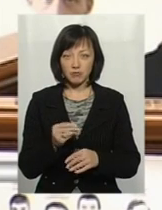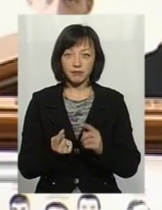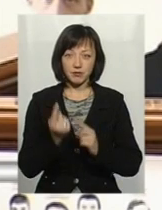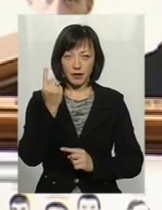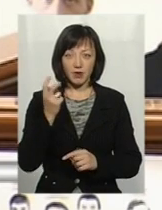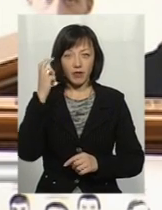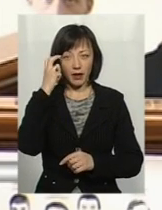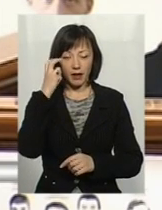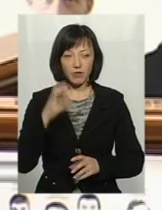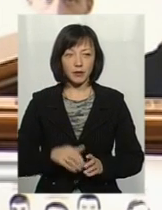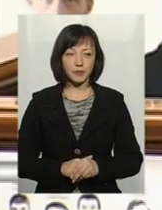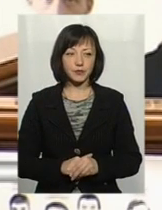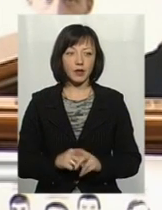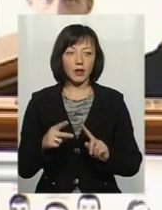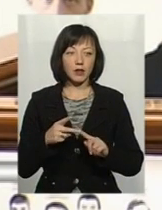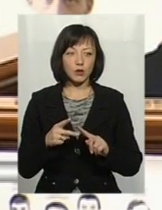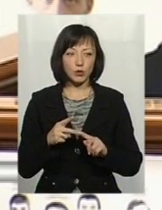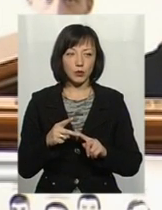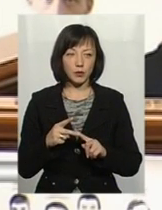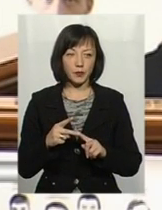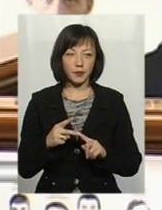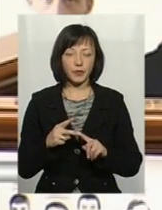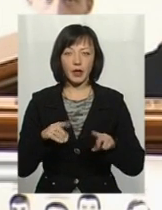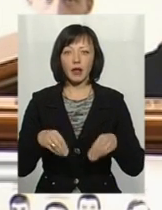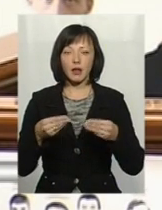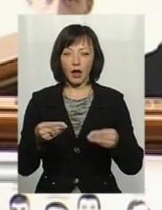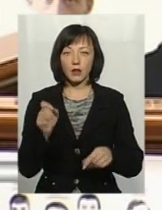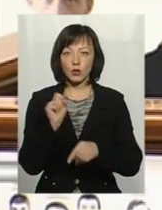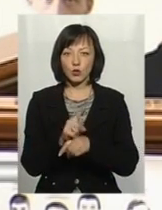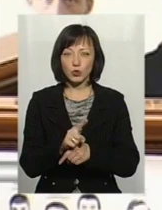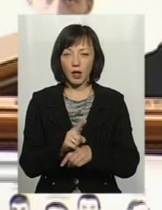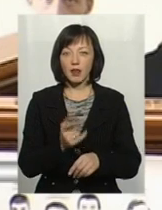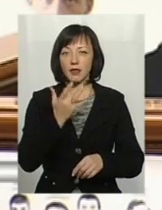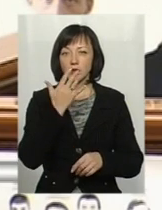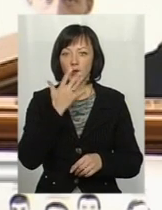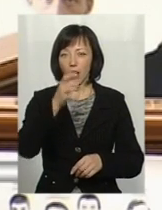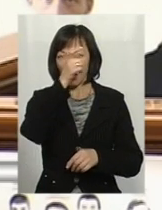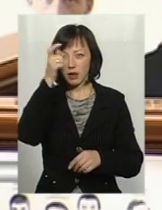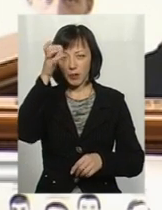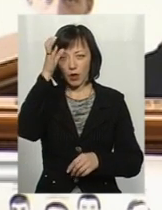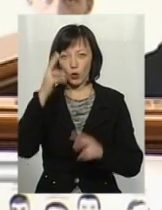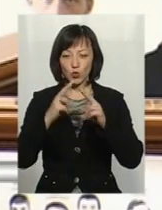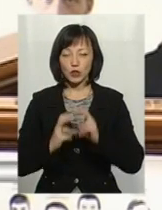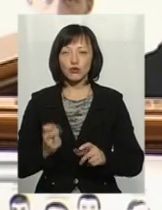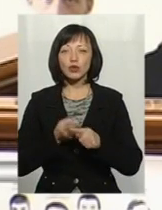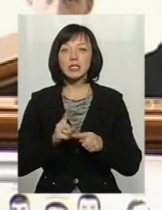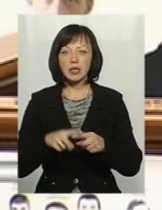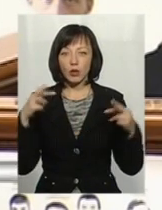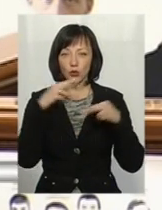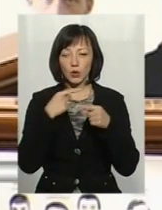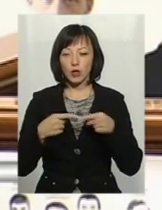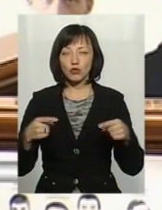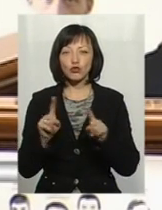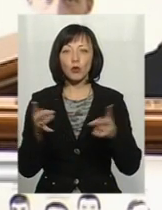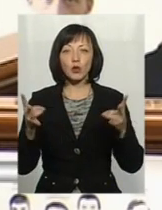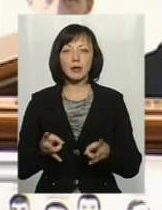Друге. Друге. Дати доручення Національної академії наук дослідити, що це за отруйні речовини. І що